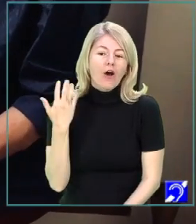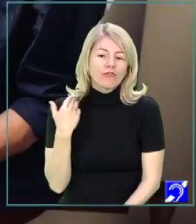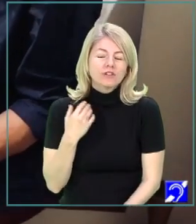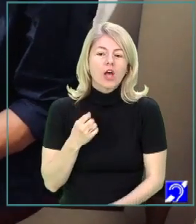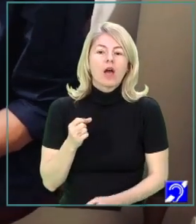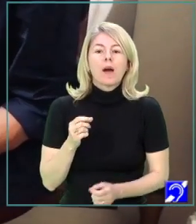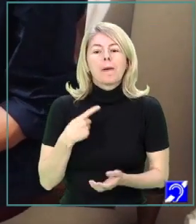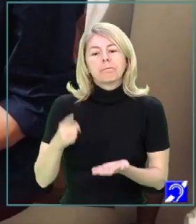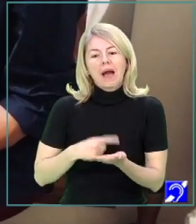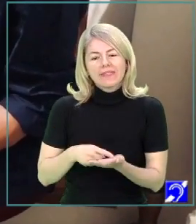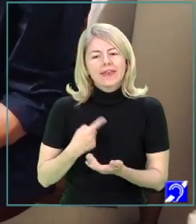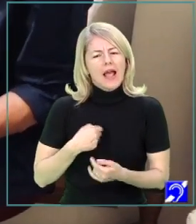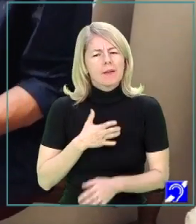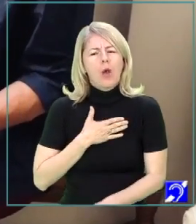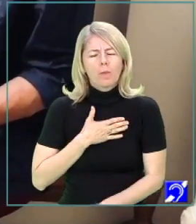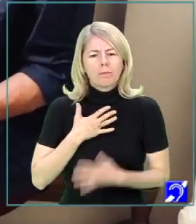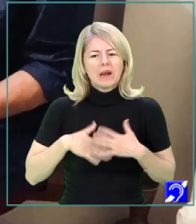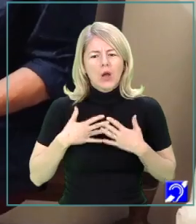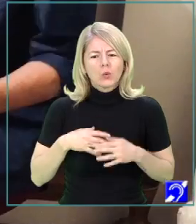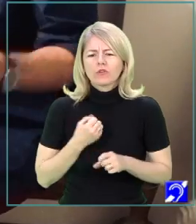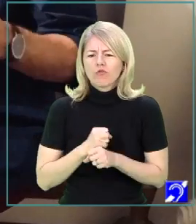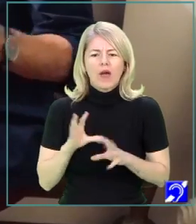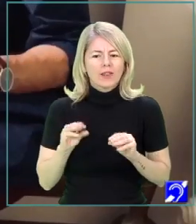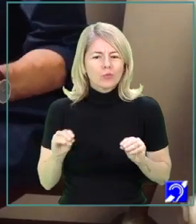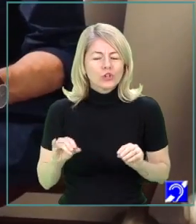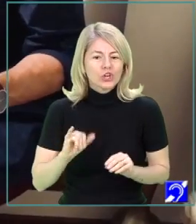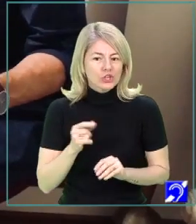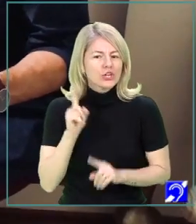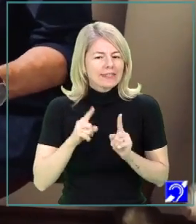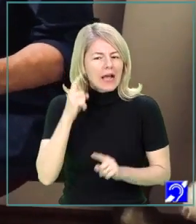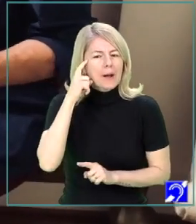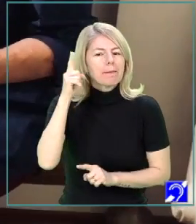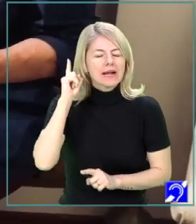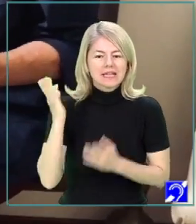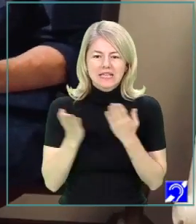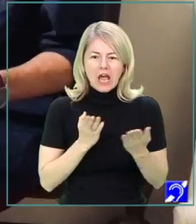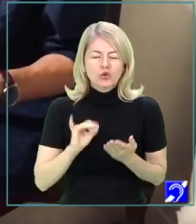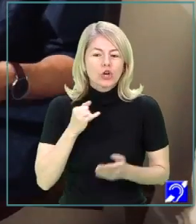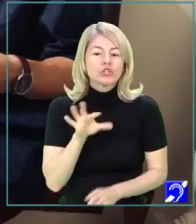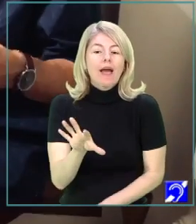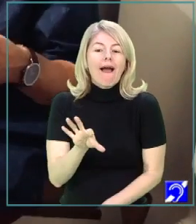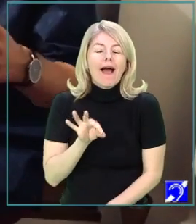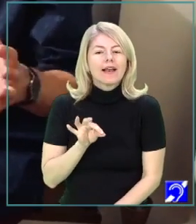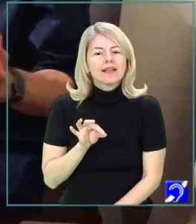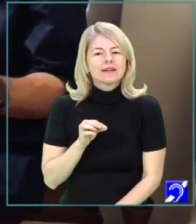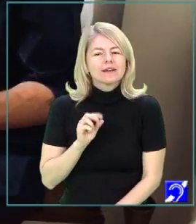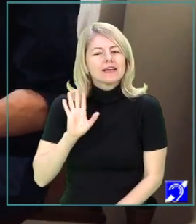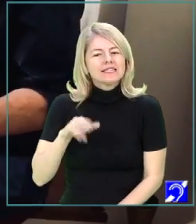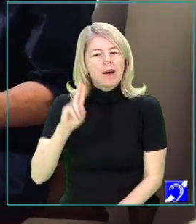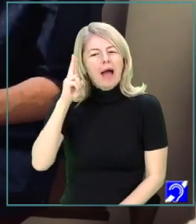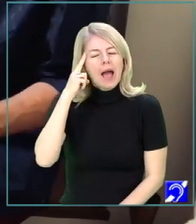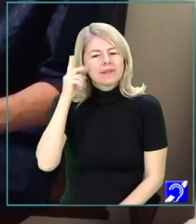obiecte și au fost materii care mi-au plăcut în mod deosebit și dacă mă gândesc la școală și aleg să am